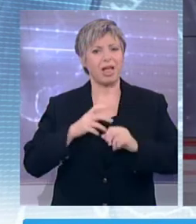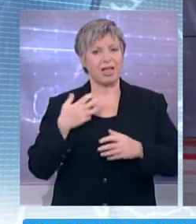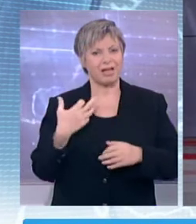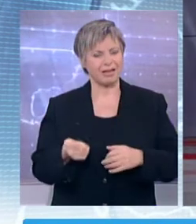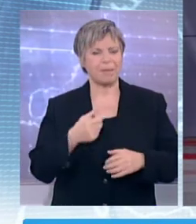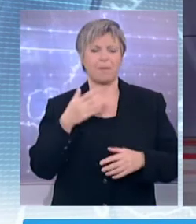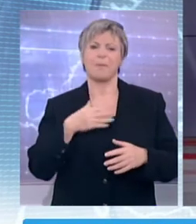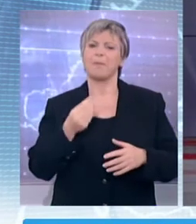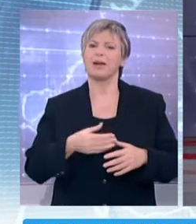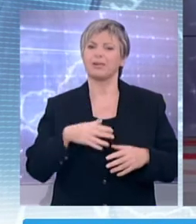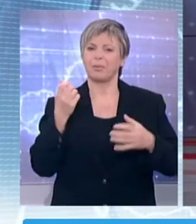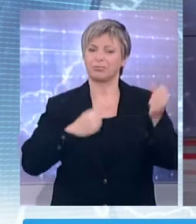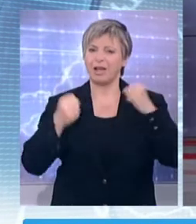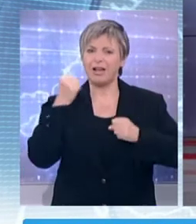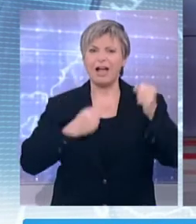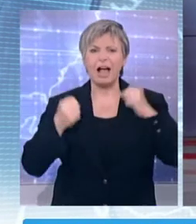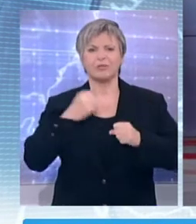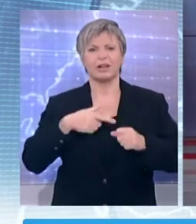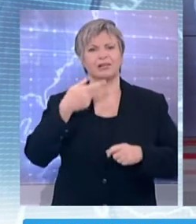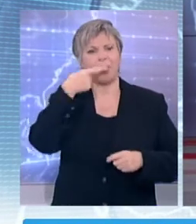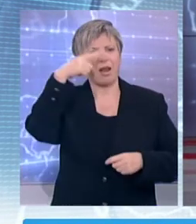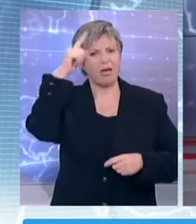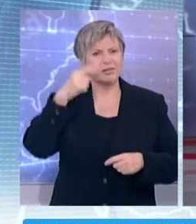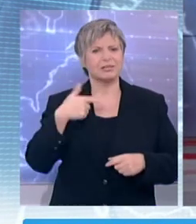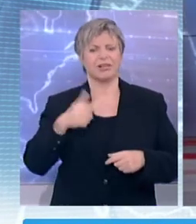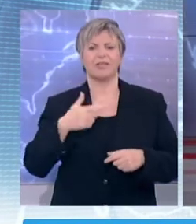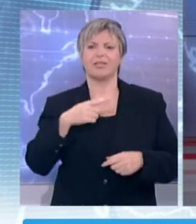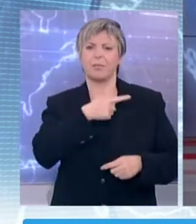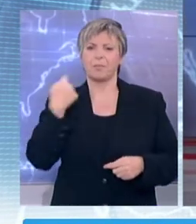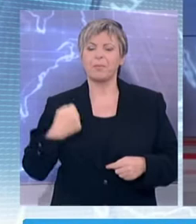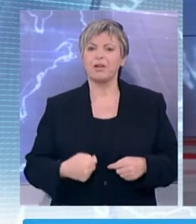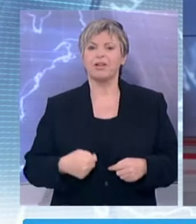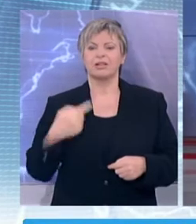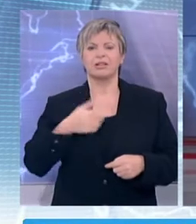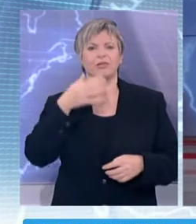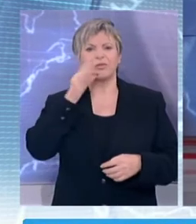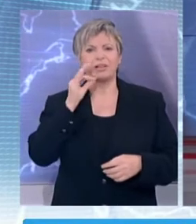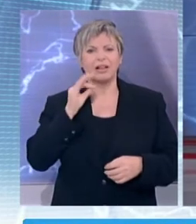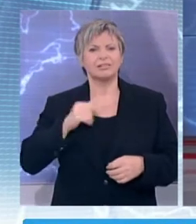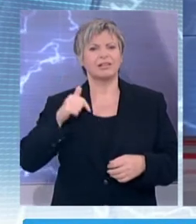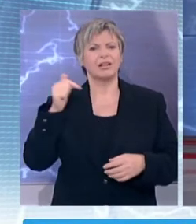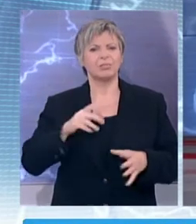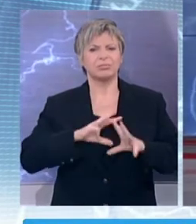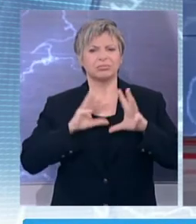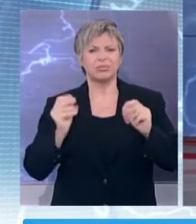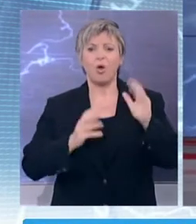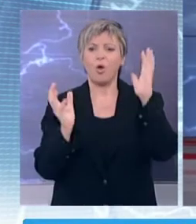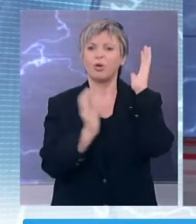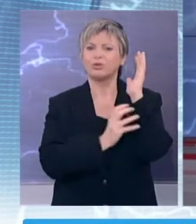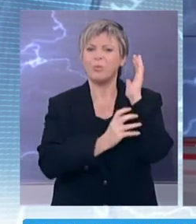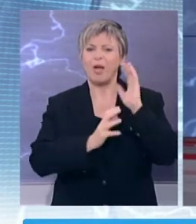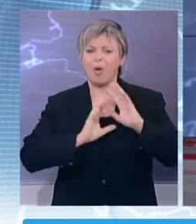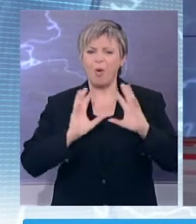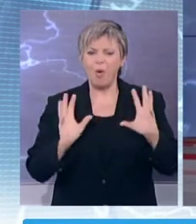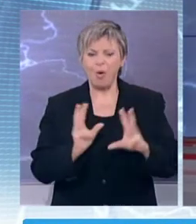Στο Σίδνεϊ, το Πεκίνο και το Τόκιο, η σκητάλη της γιορτής πέρασε στην Πολύπαθη Μέση Ανατολή και από το φαντασμαγορικό Αμπούτζα Λάραμ στο Ντουμπάι ήρθε στην